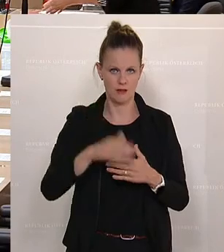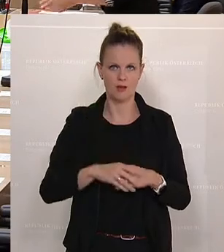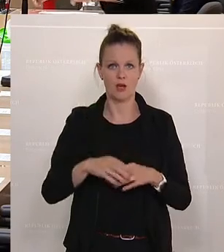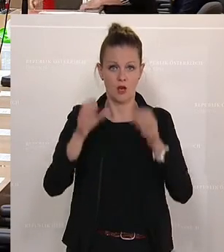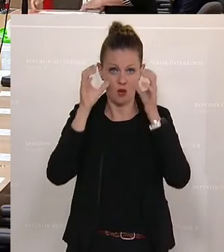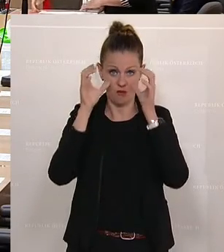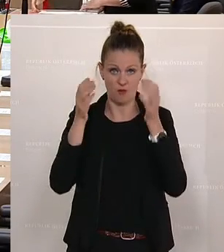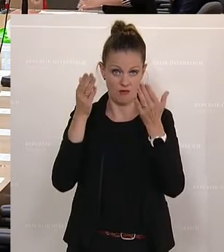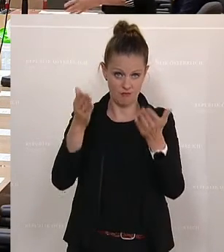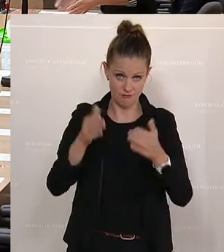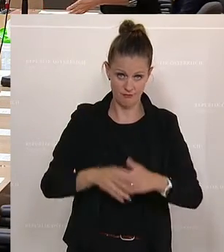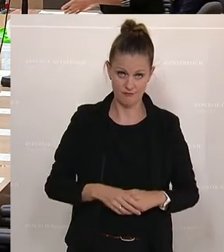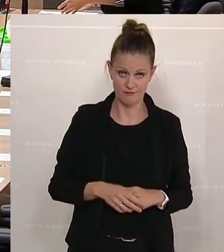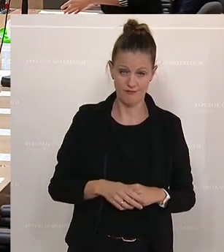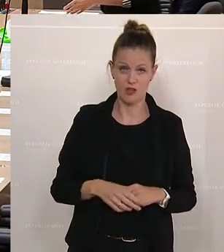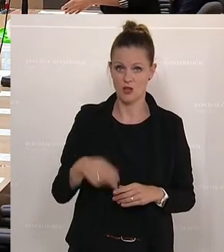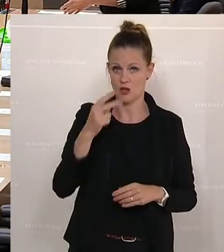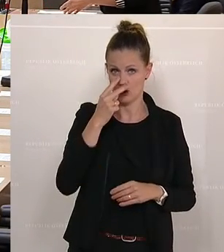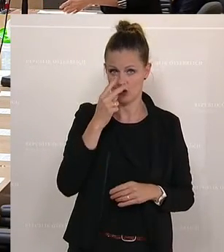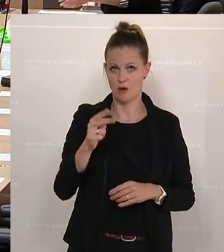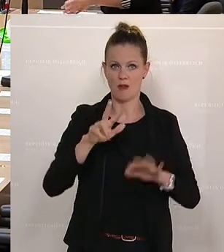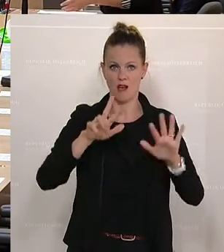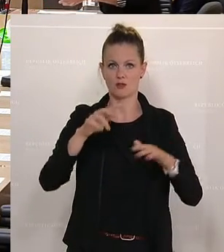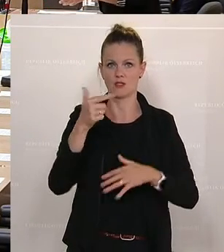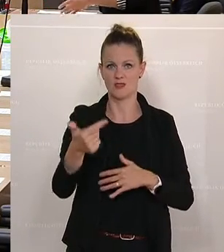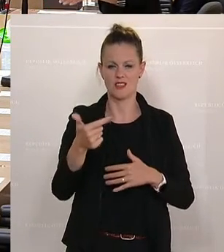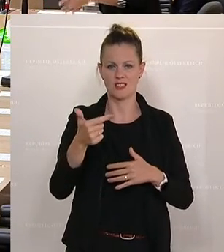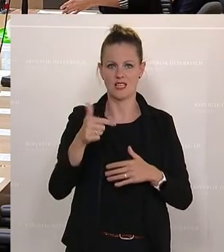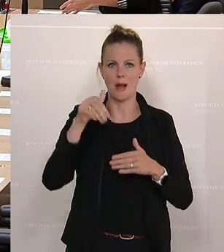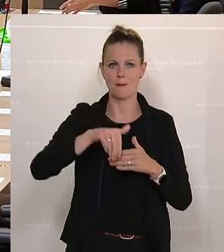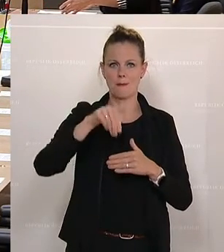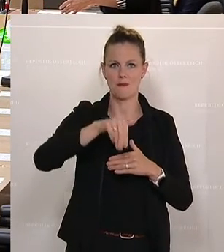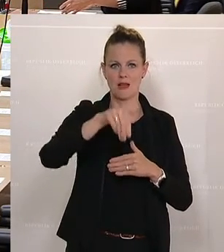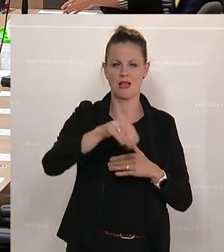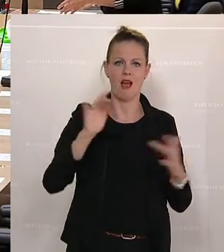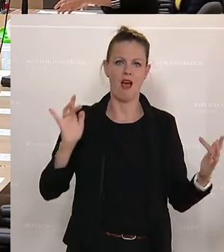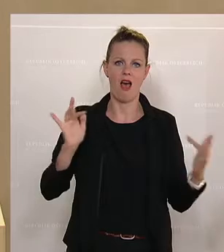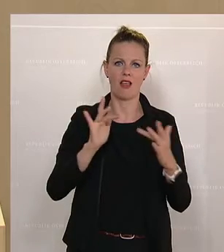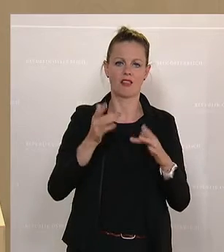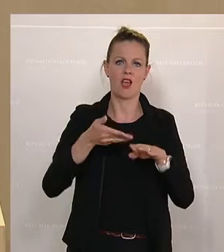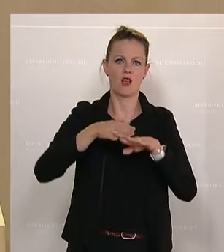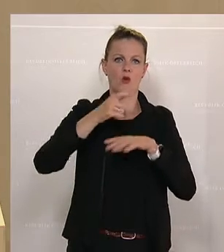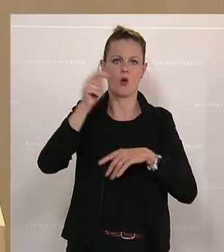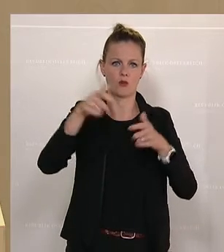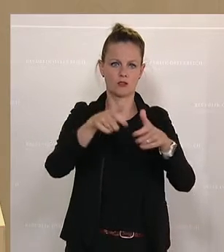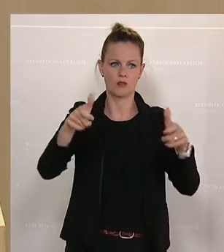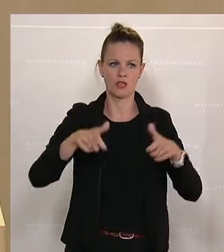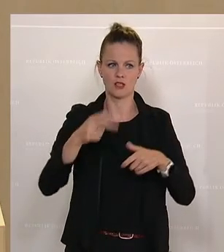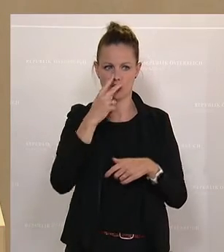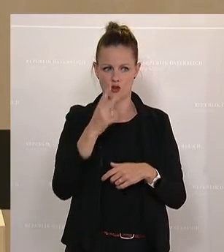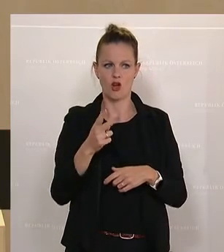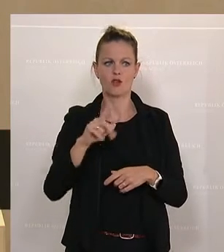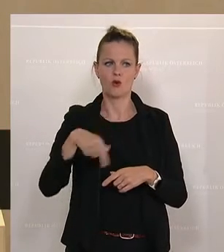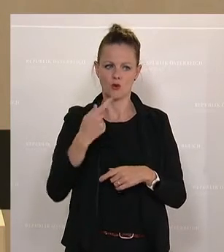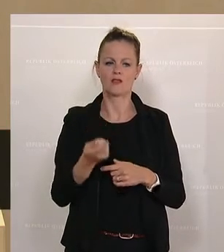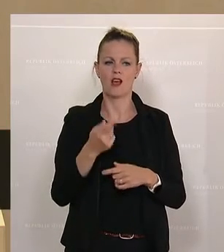Und Barbara Nessler von den Grünen ist erneut am Wort. ... schwere Antiteuerungspaket an und danach werden Sie es